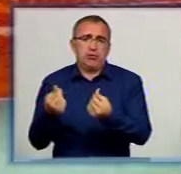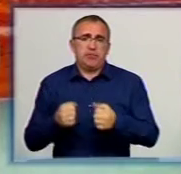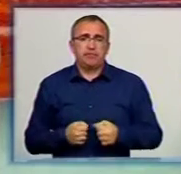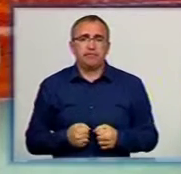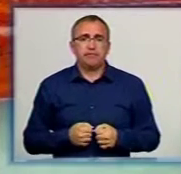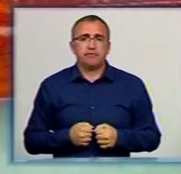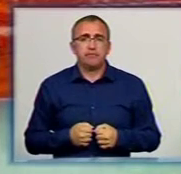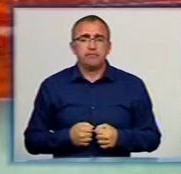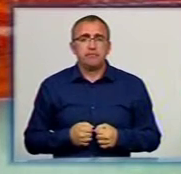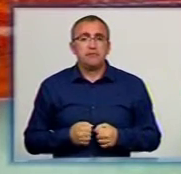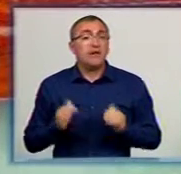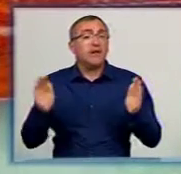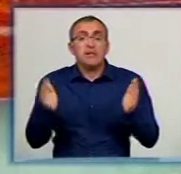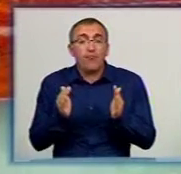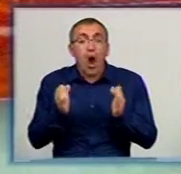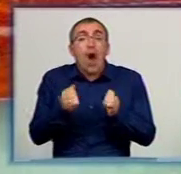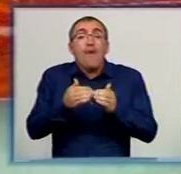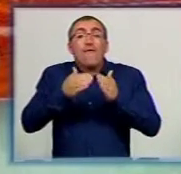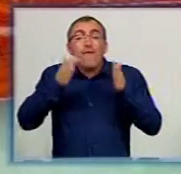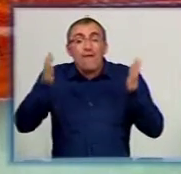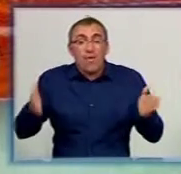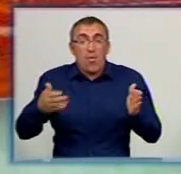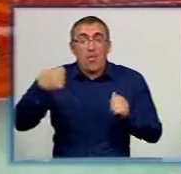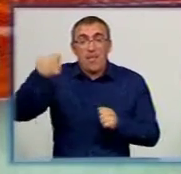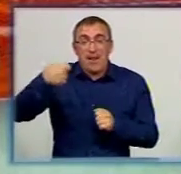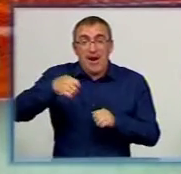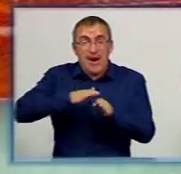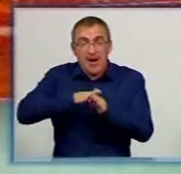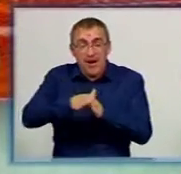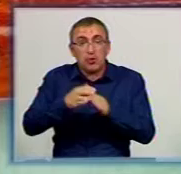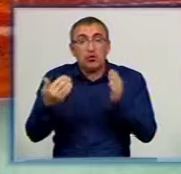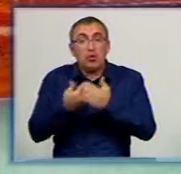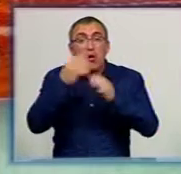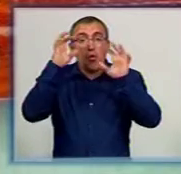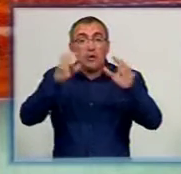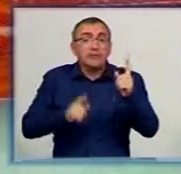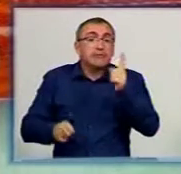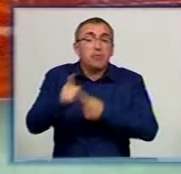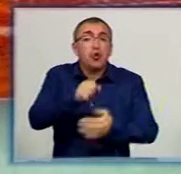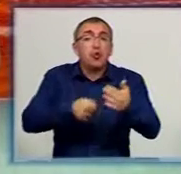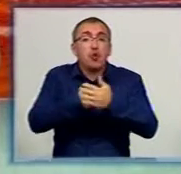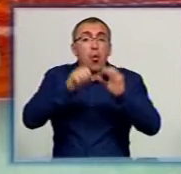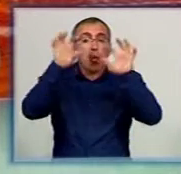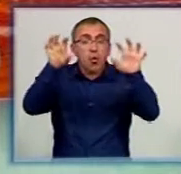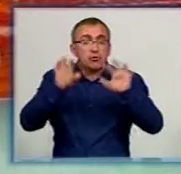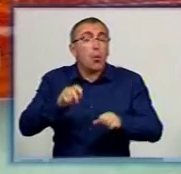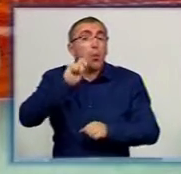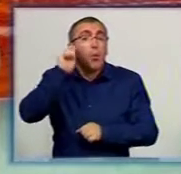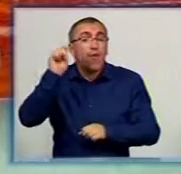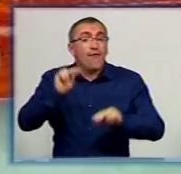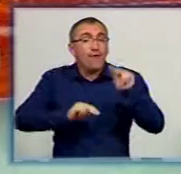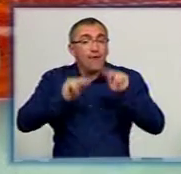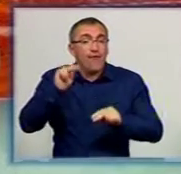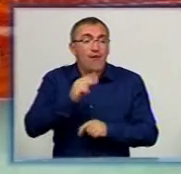Не звужує, а розширює повноваження президента України новий законопроект змін до Конституції України, вважає народний